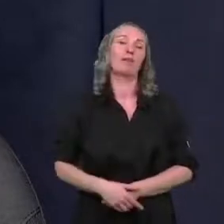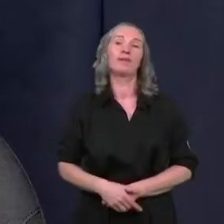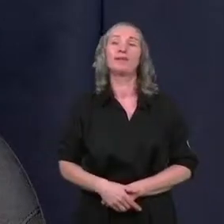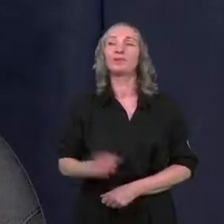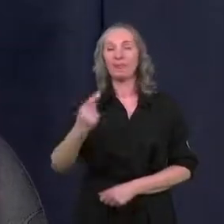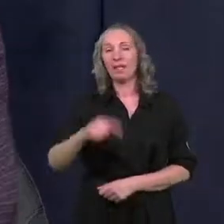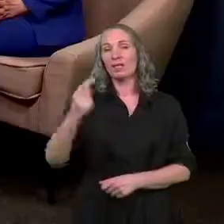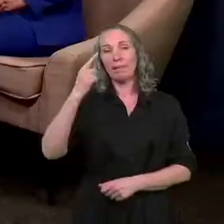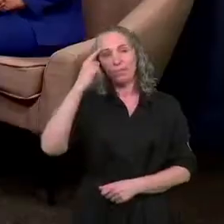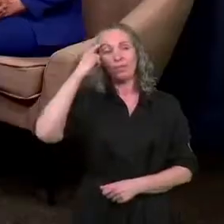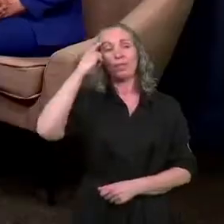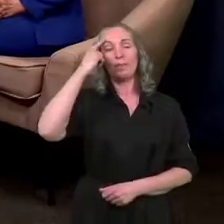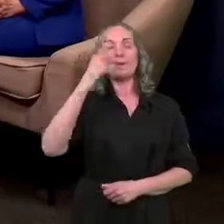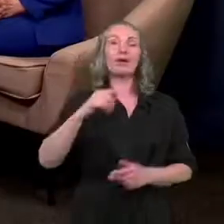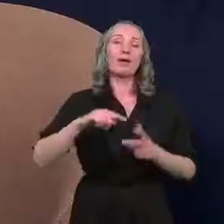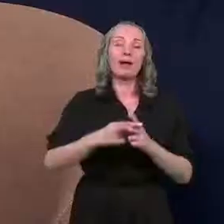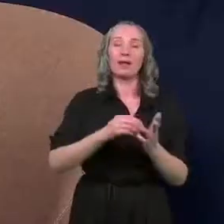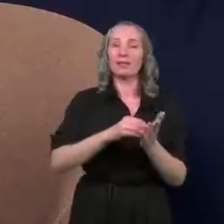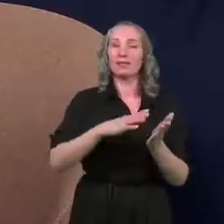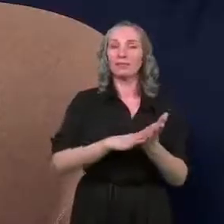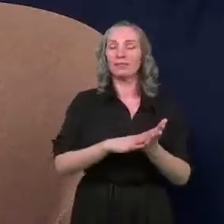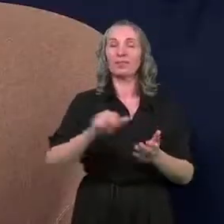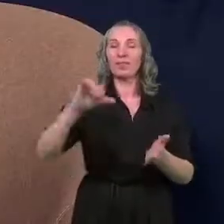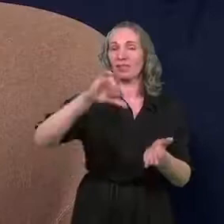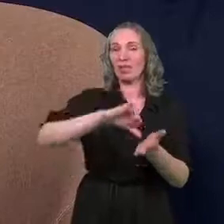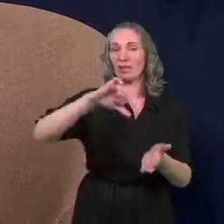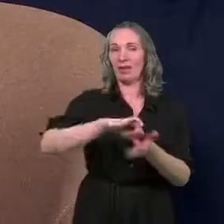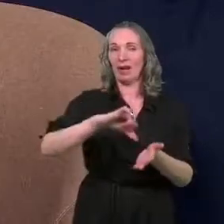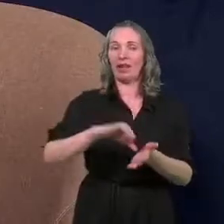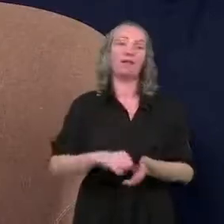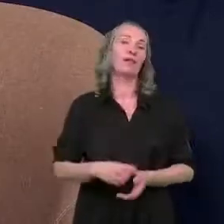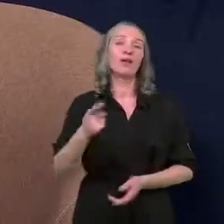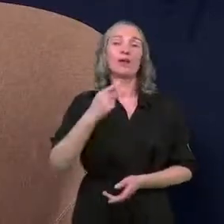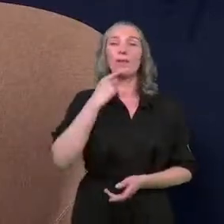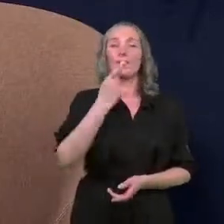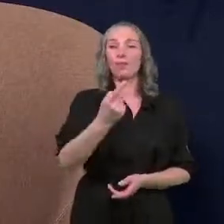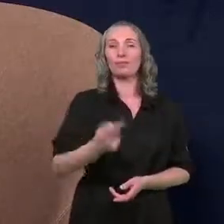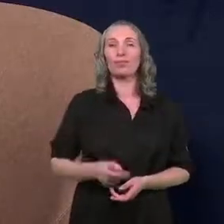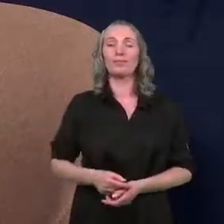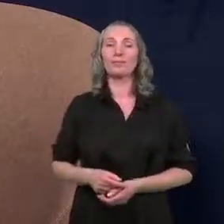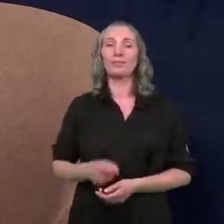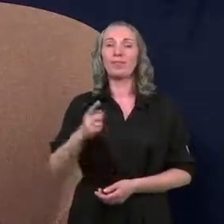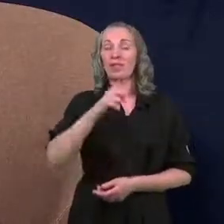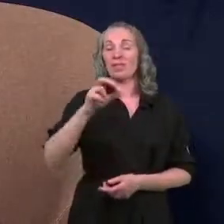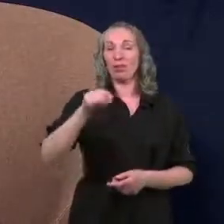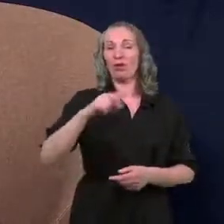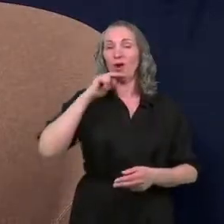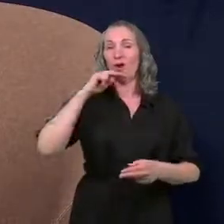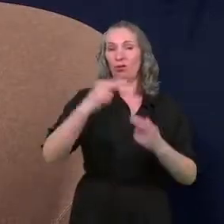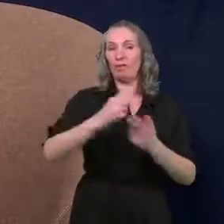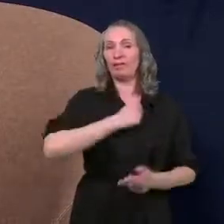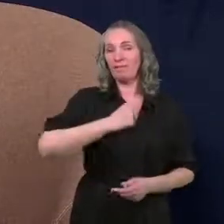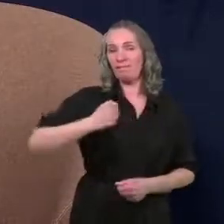przypomnieć, że rejestr jest rejestrem centralnym i mówiąc kolokwialnie za to odpowiada